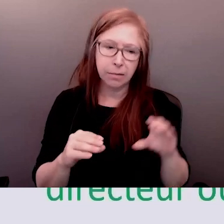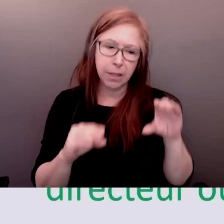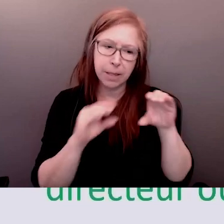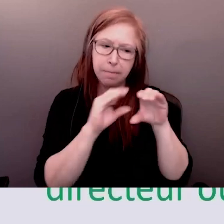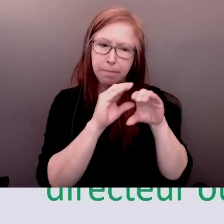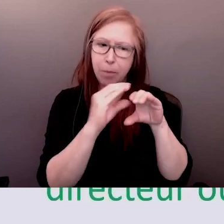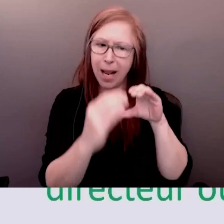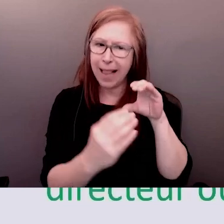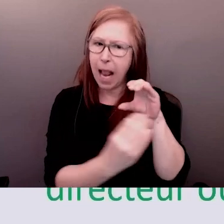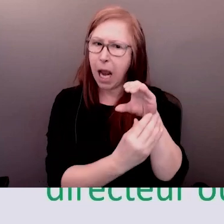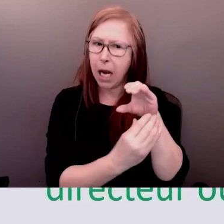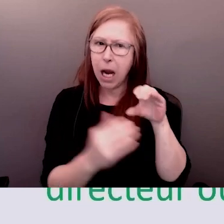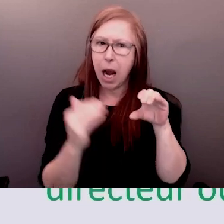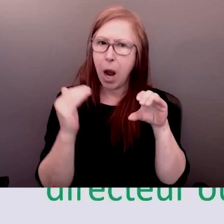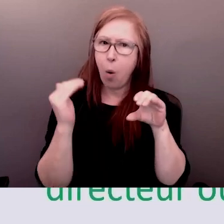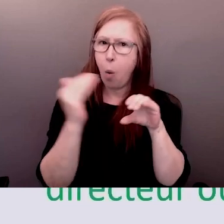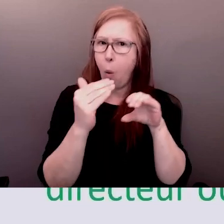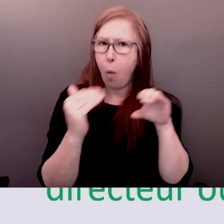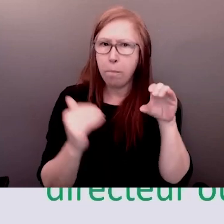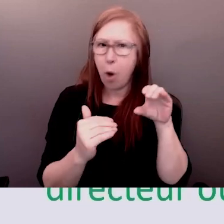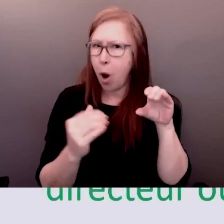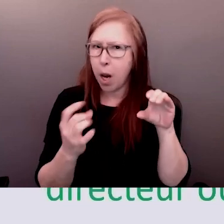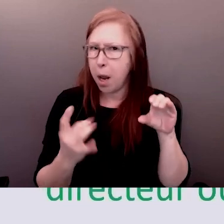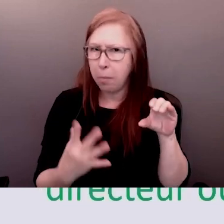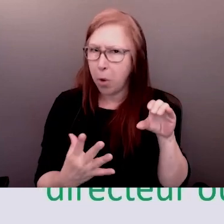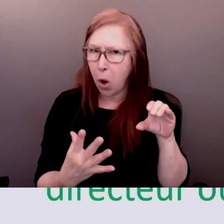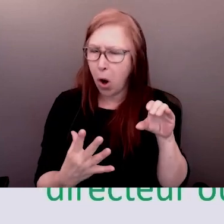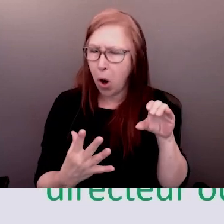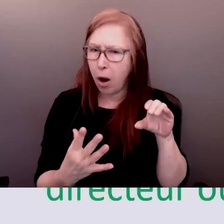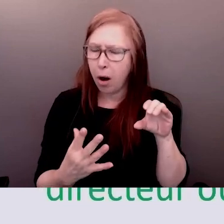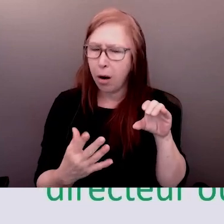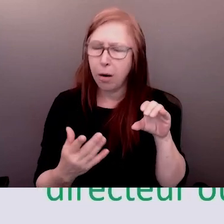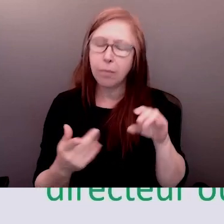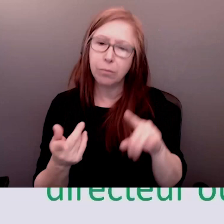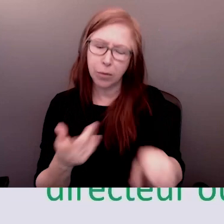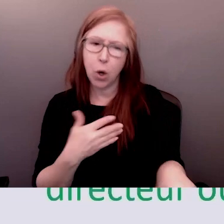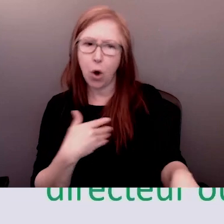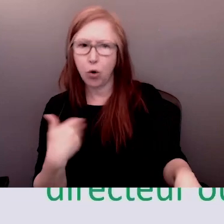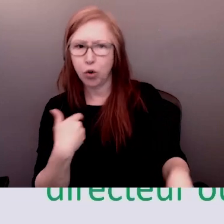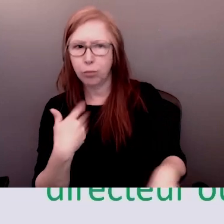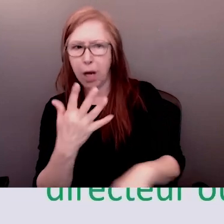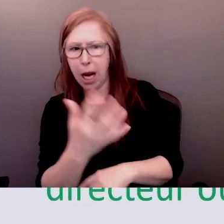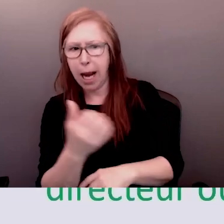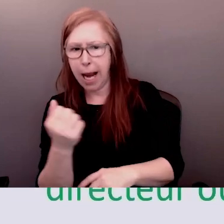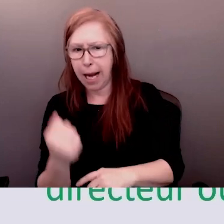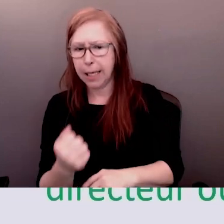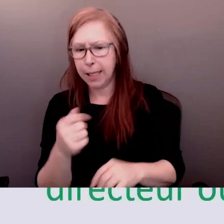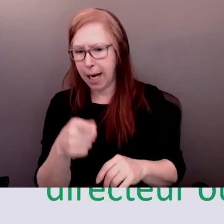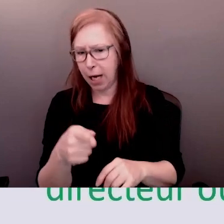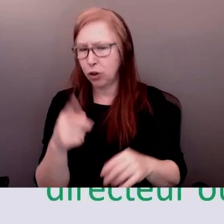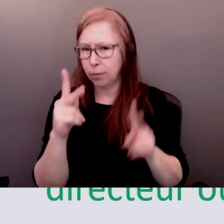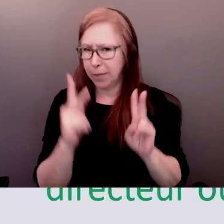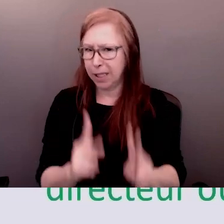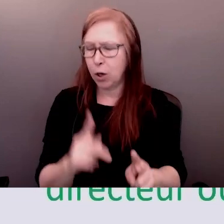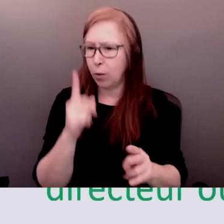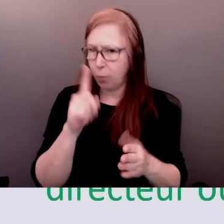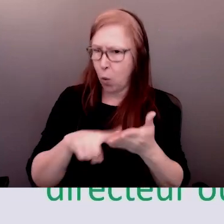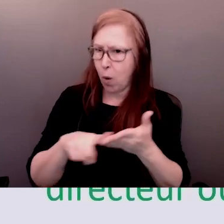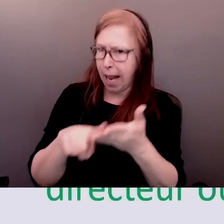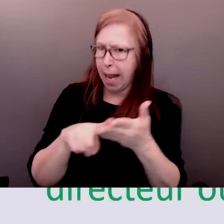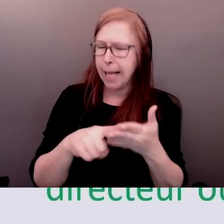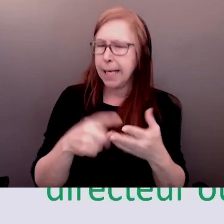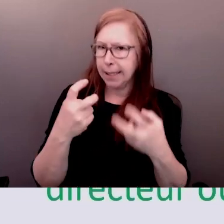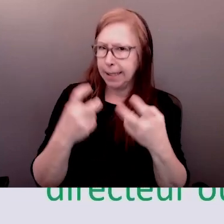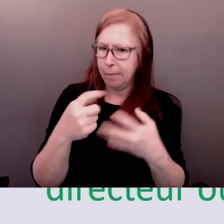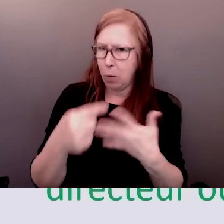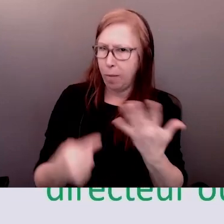idées il s'agit de reconnaître lorsque nous sommes cadrés comme soi ou et dire ensuite